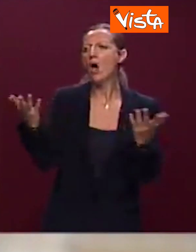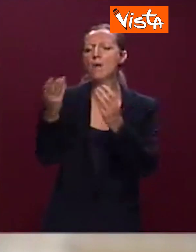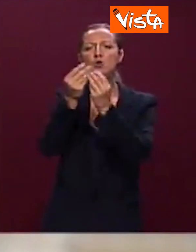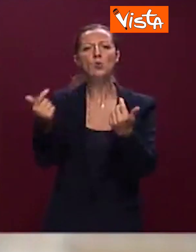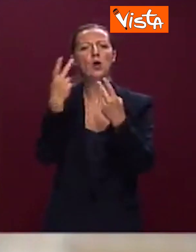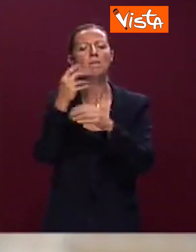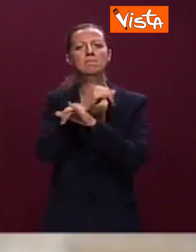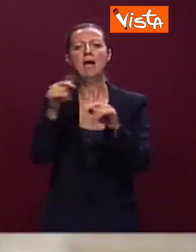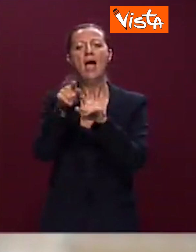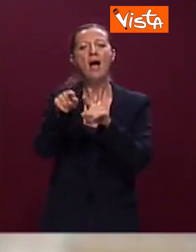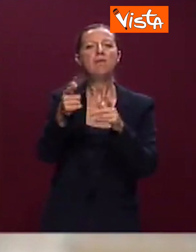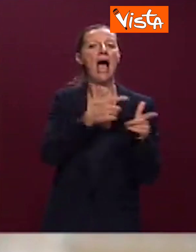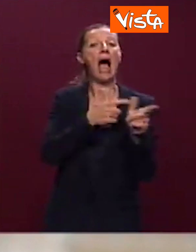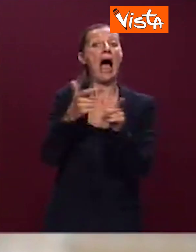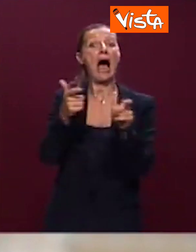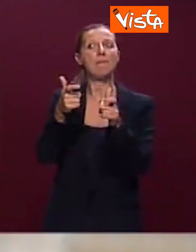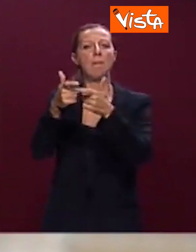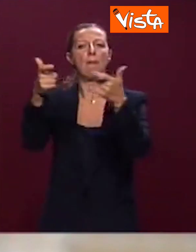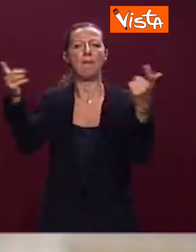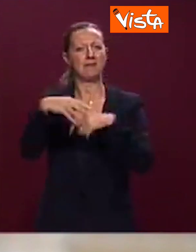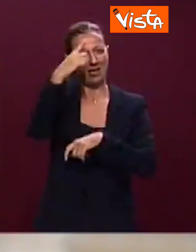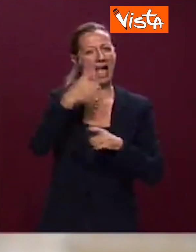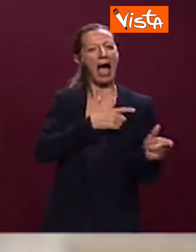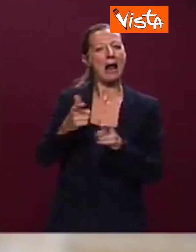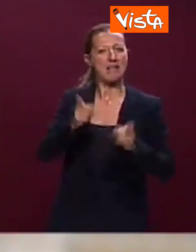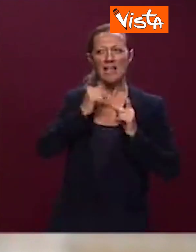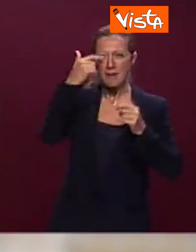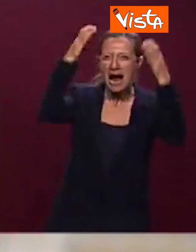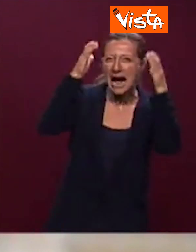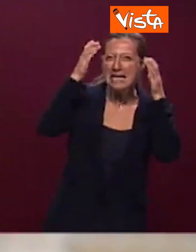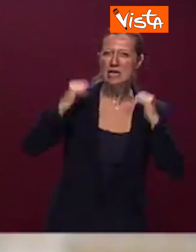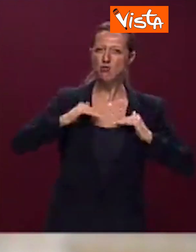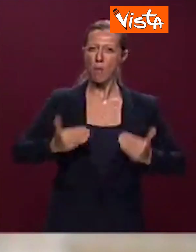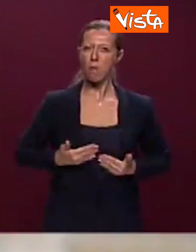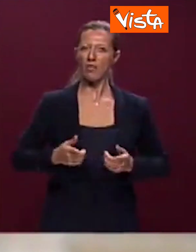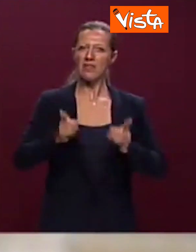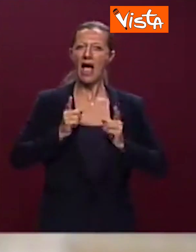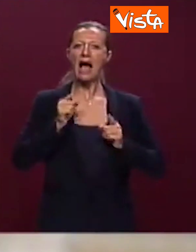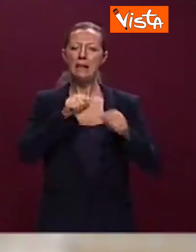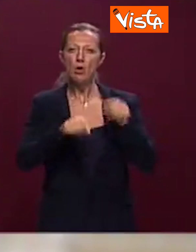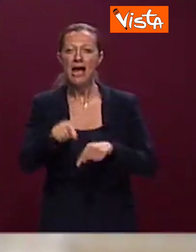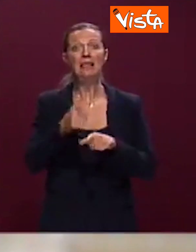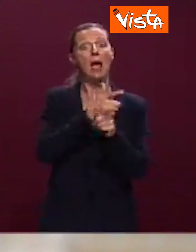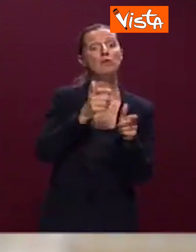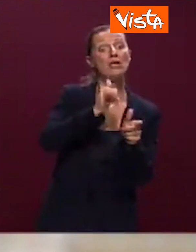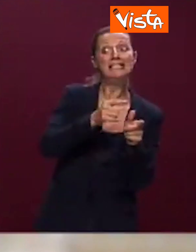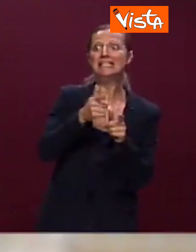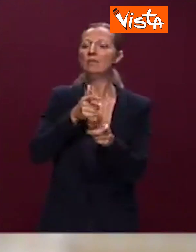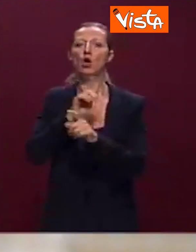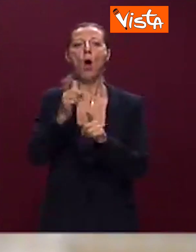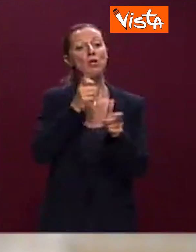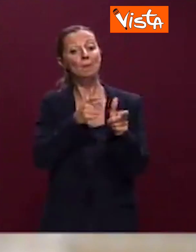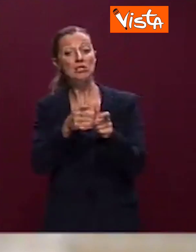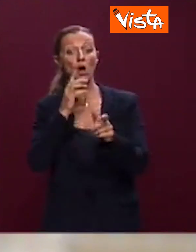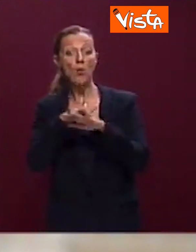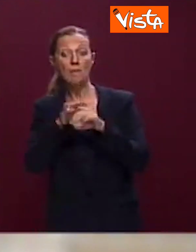delle armi. Dalle armi difensive se le ricorda il dibattito sui caschi, i giubbotti antiproiettile sì, le pistole no, perché forse quelle le usiamo per sparare.